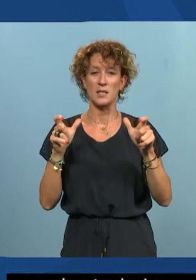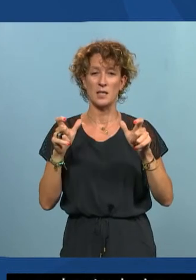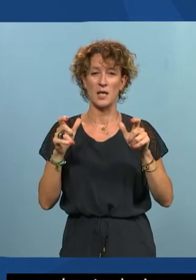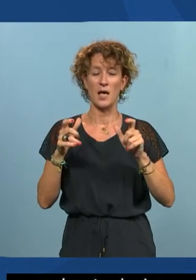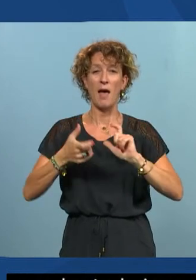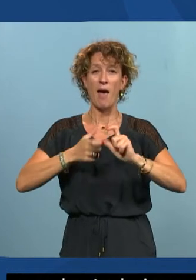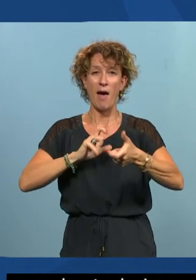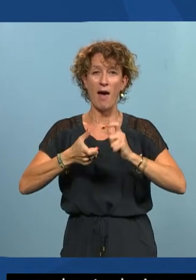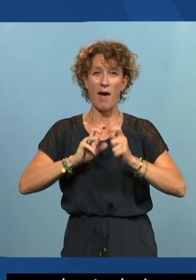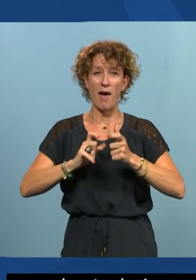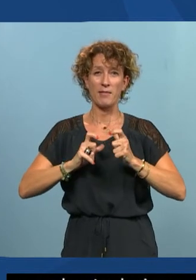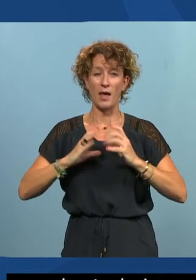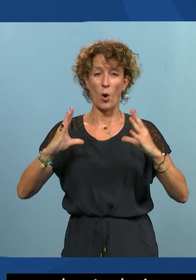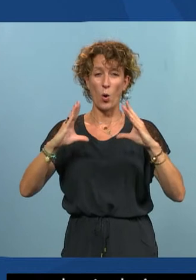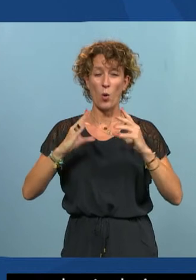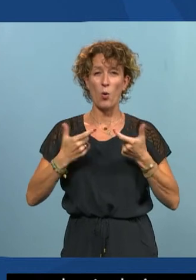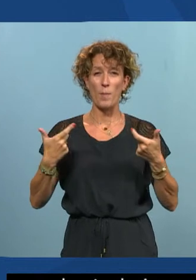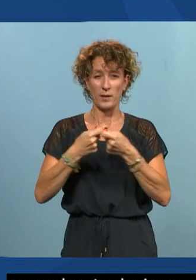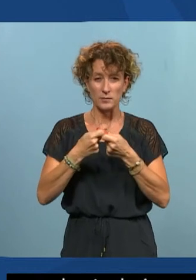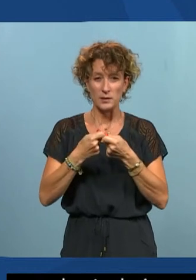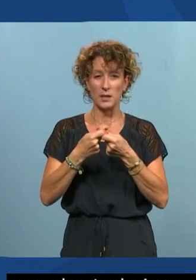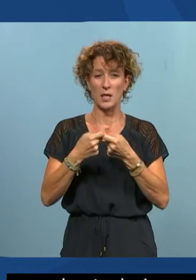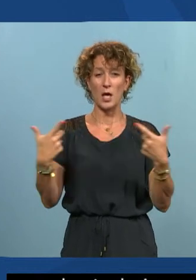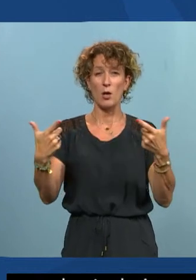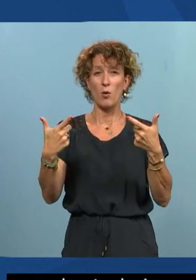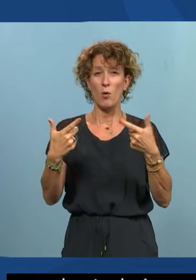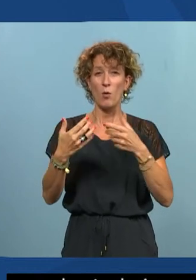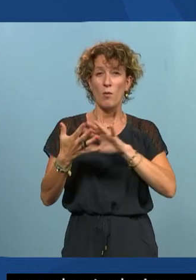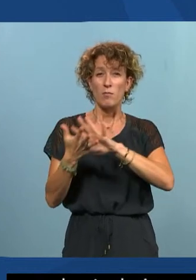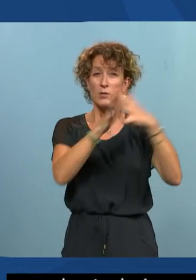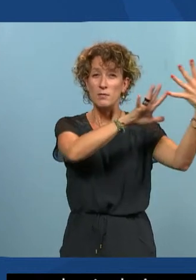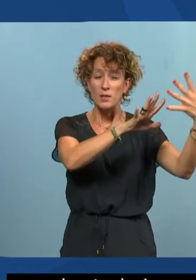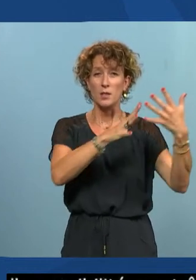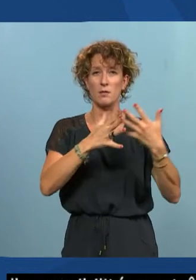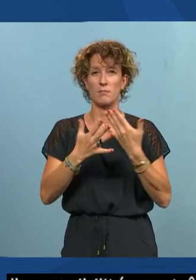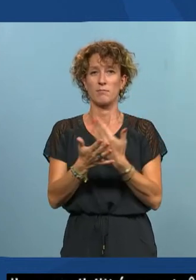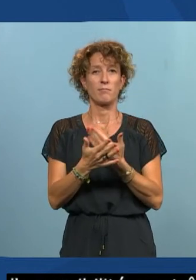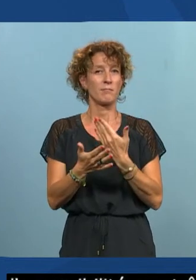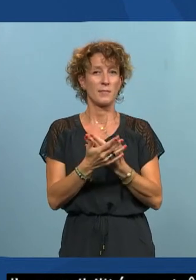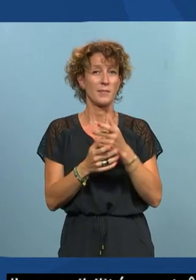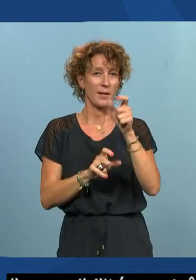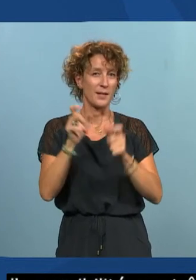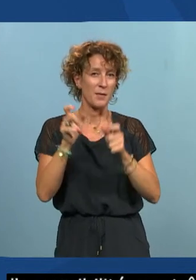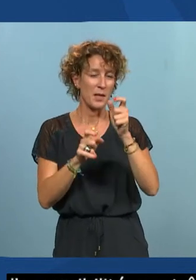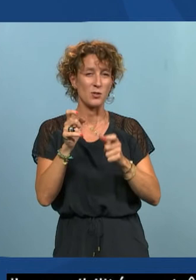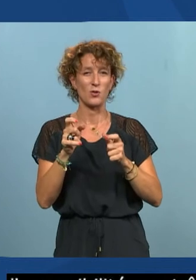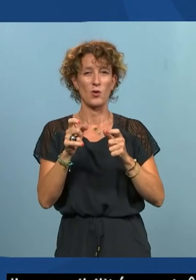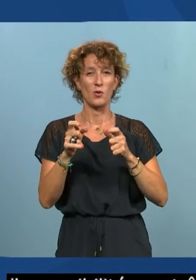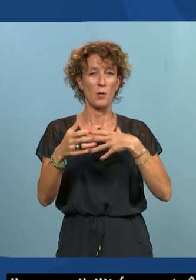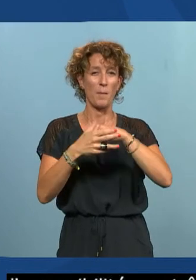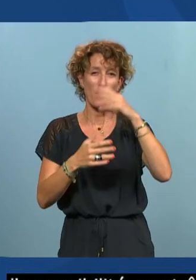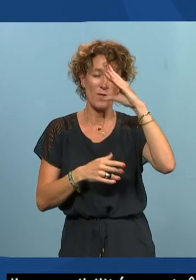interopérabilité compatibilité évolutivité alors ça c'est des termes qui parlent aux acteurs du numérique on a envie de faire quelque chose d